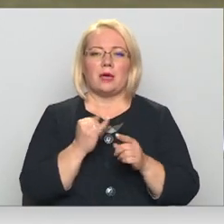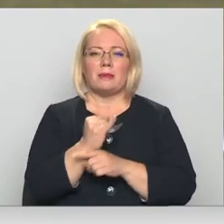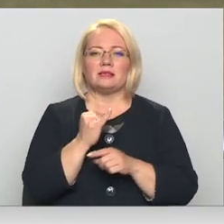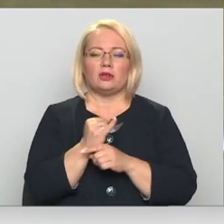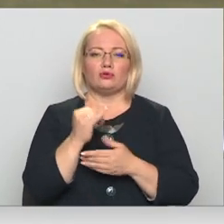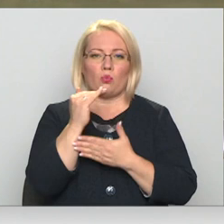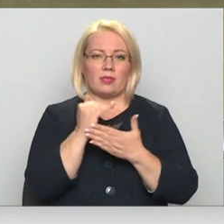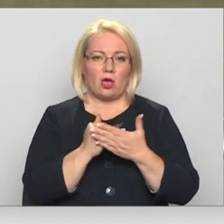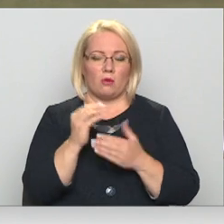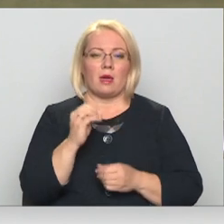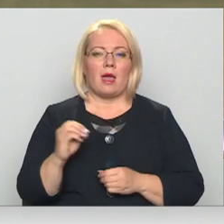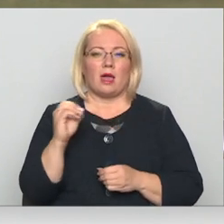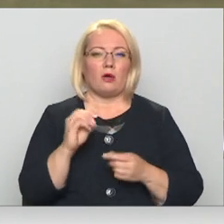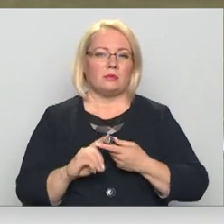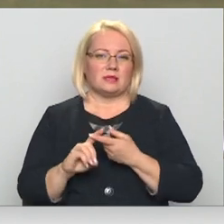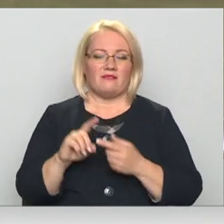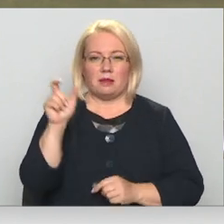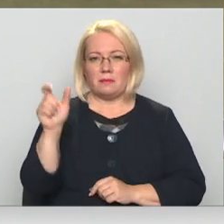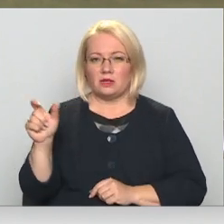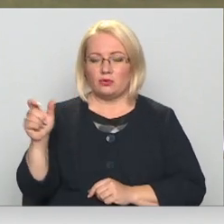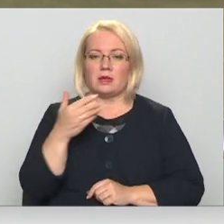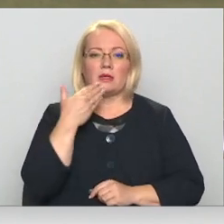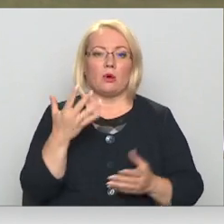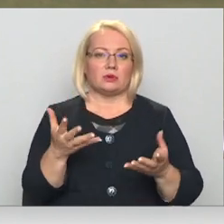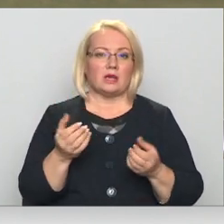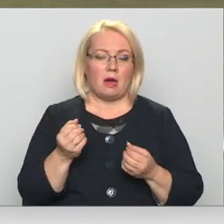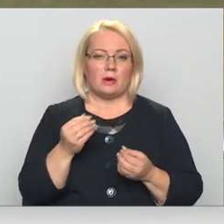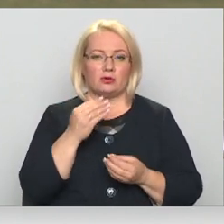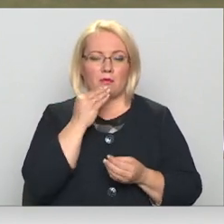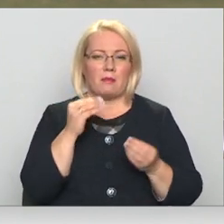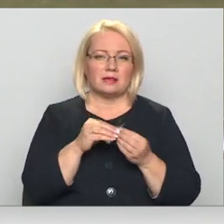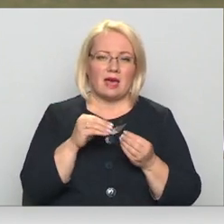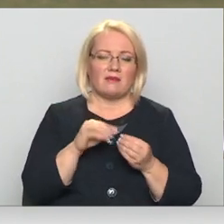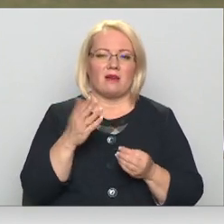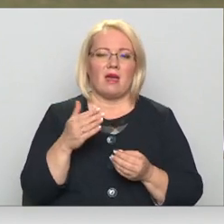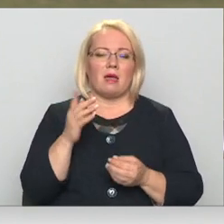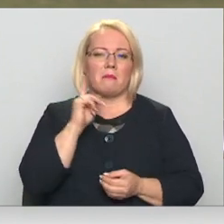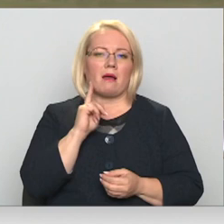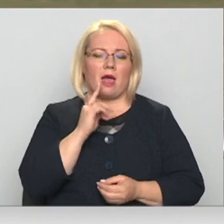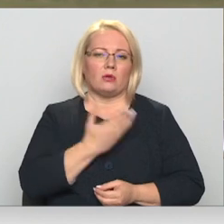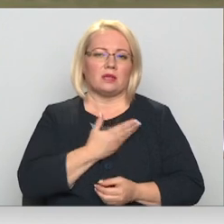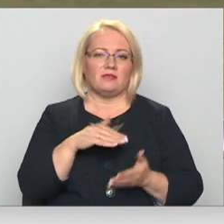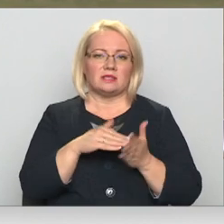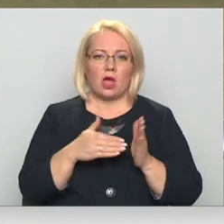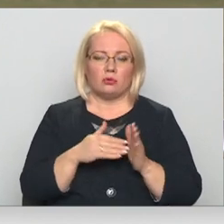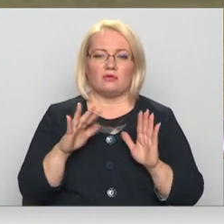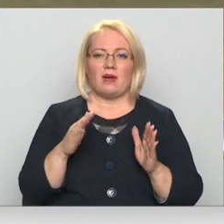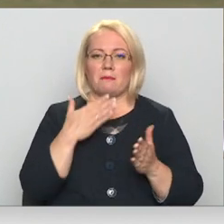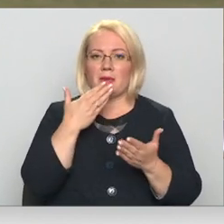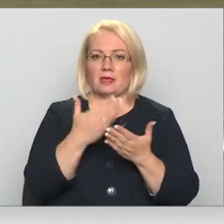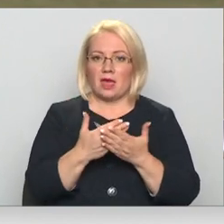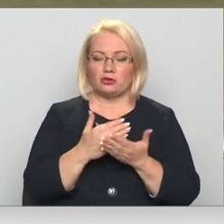noteikumiem, Eiropas Savienības pilsoņi, kas nav saņēmuši pastāvīgā vai pagaidu iedzīvotāju statusu vai tam pieteikušies,